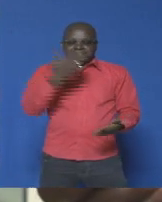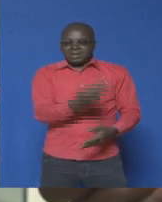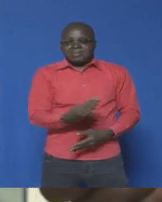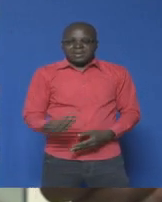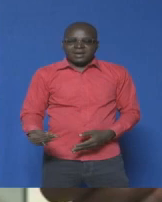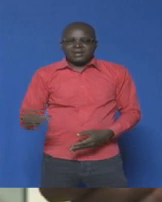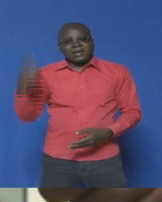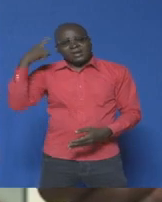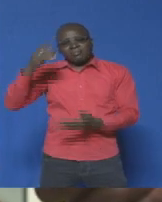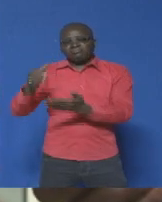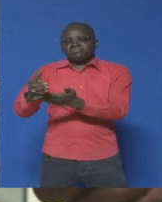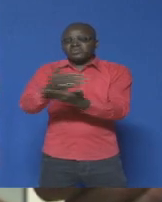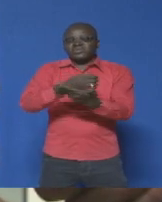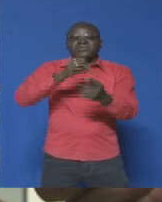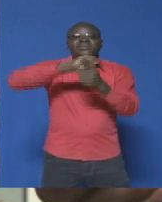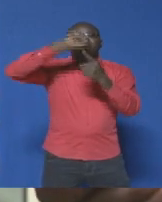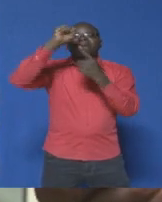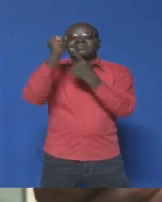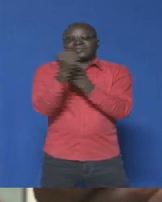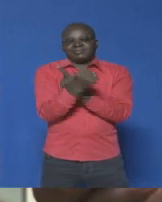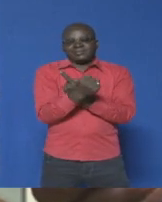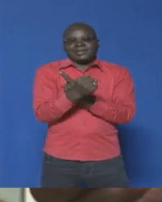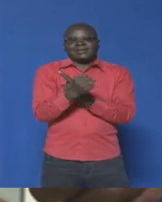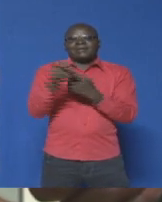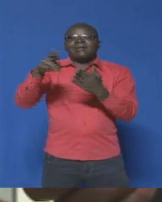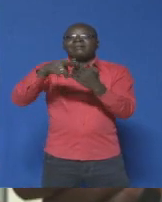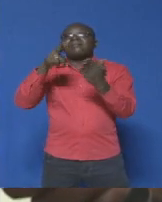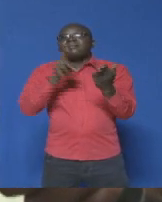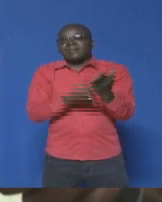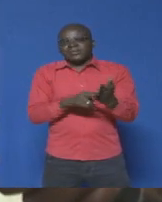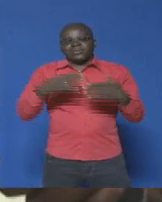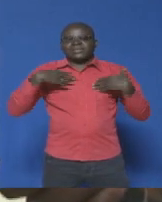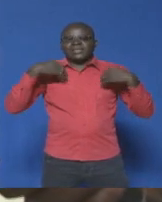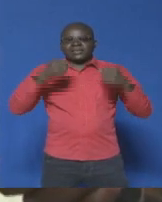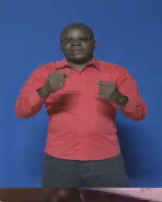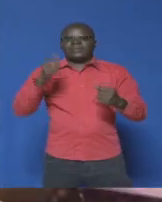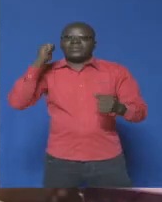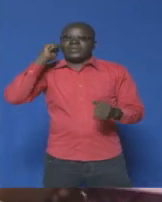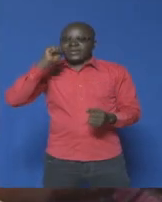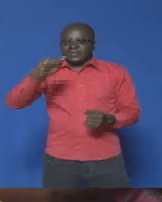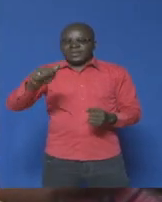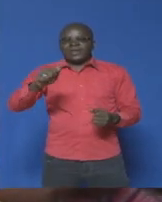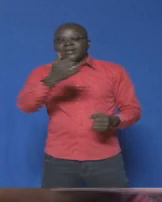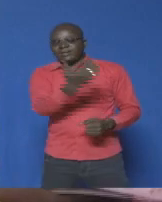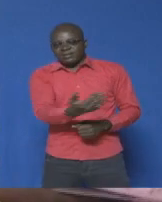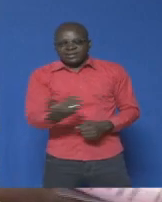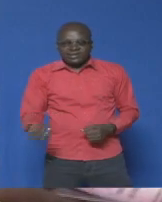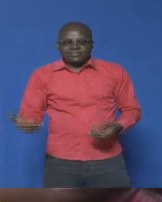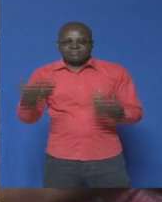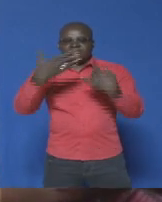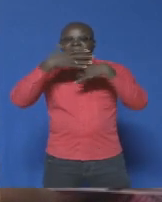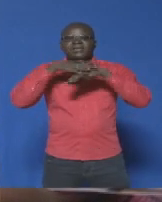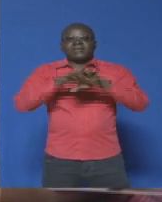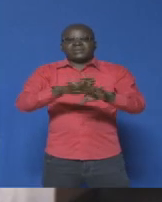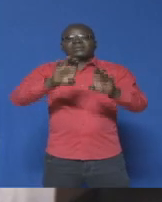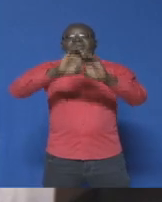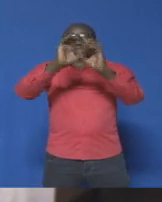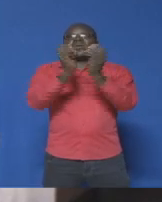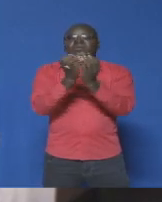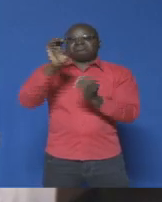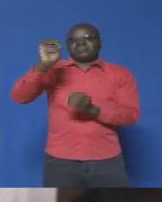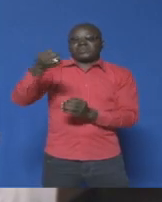mobilisation sociale par rapport à la santé de la mère et de l'enfant, par rapport à l'implication des communautés pour